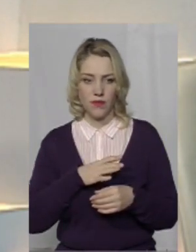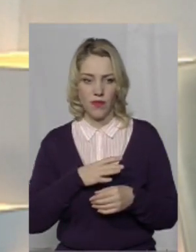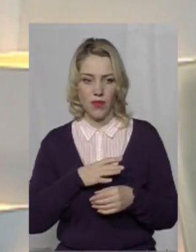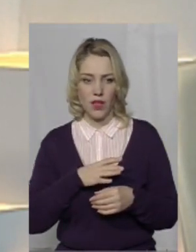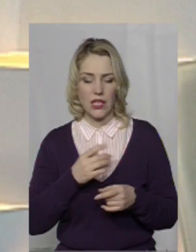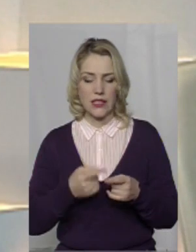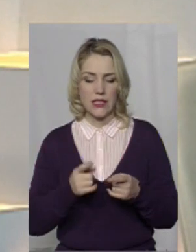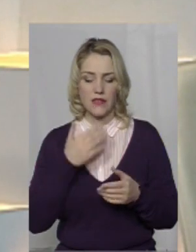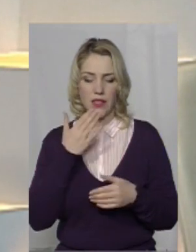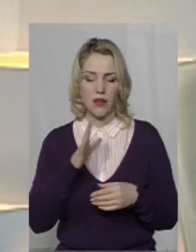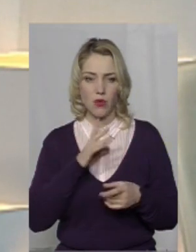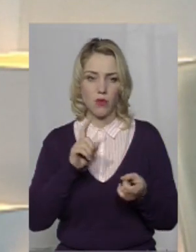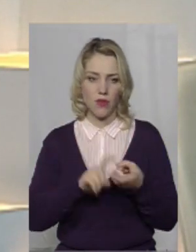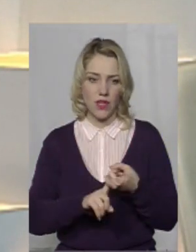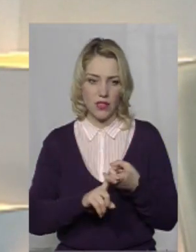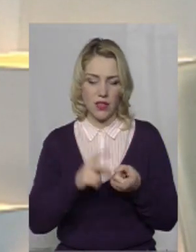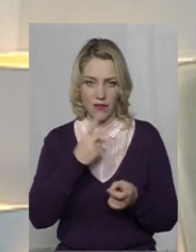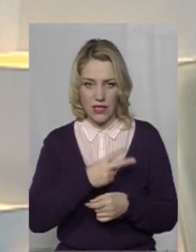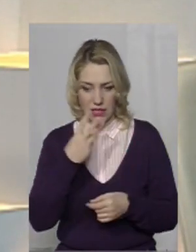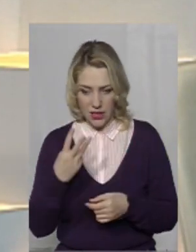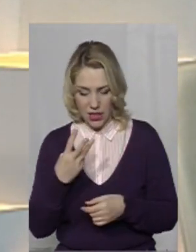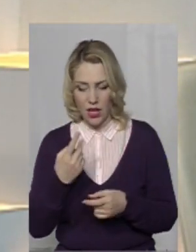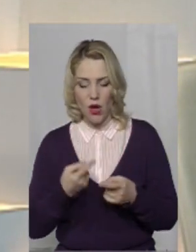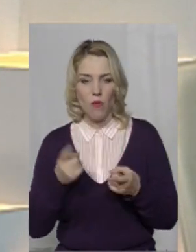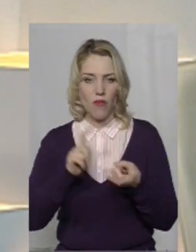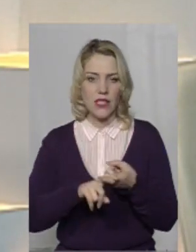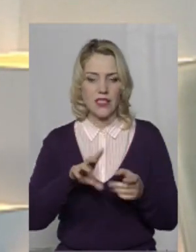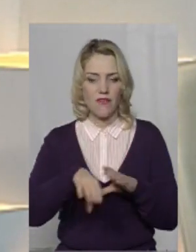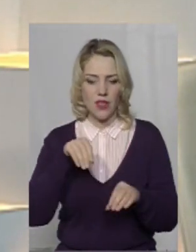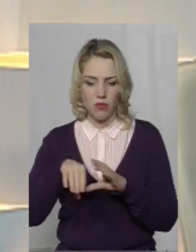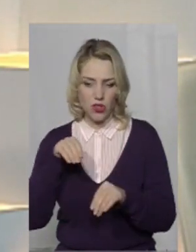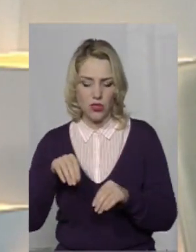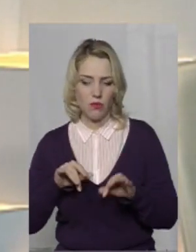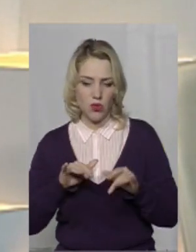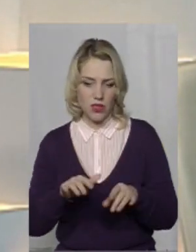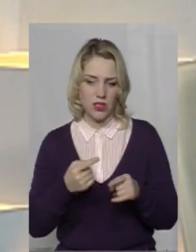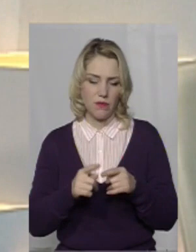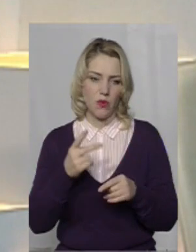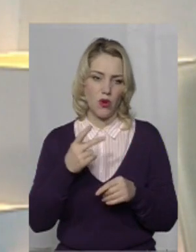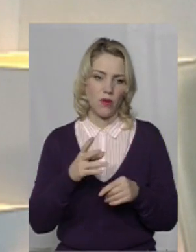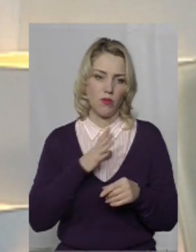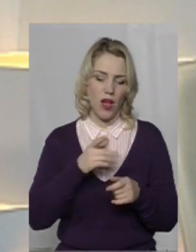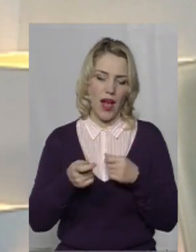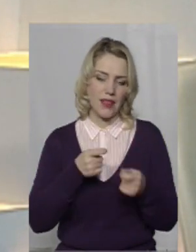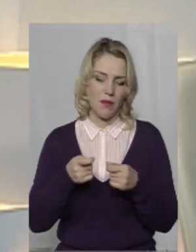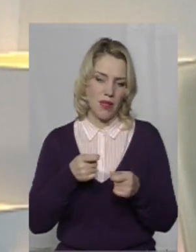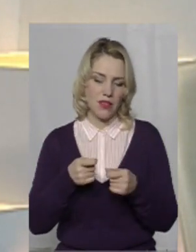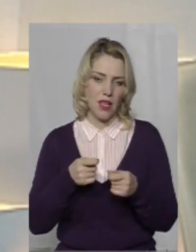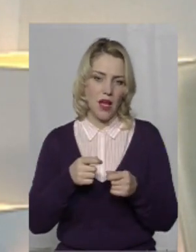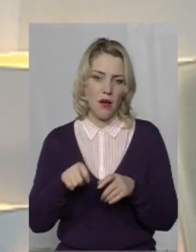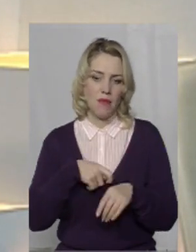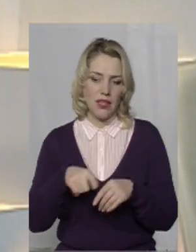'язані з виборчим процесом. Їх було 23, і по 6 ми склали адмінматеріали. Щодо кримінальних правопоружень,